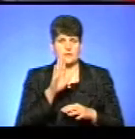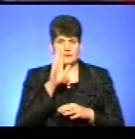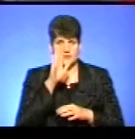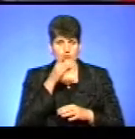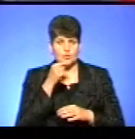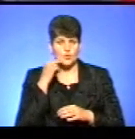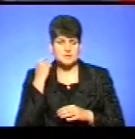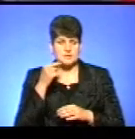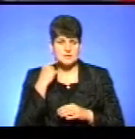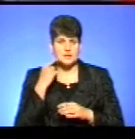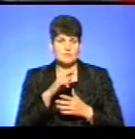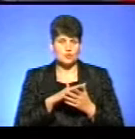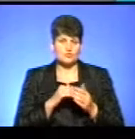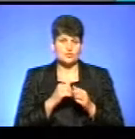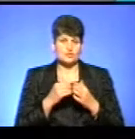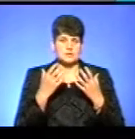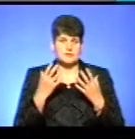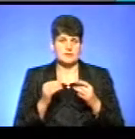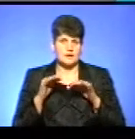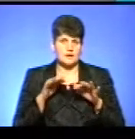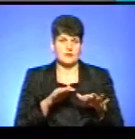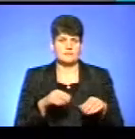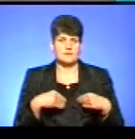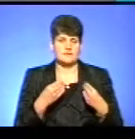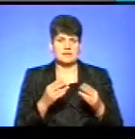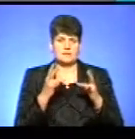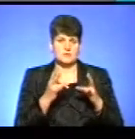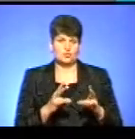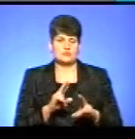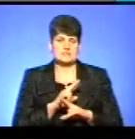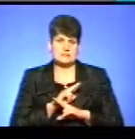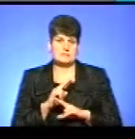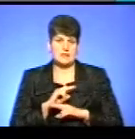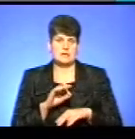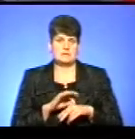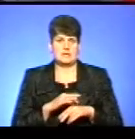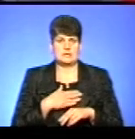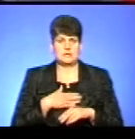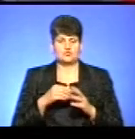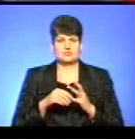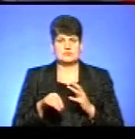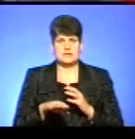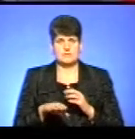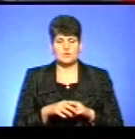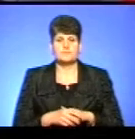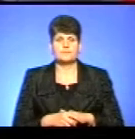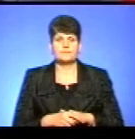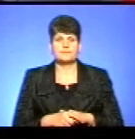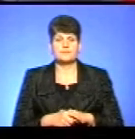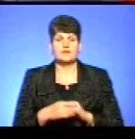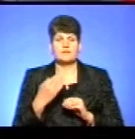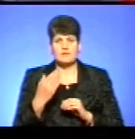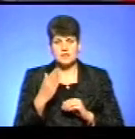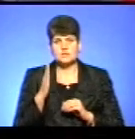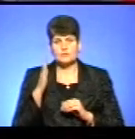і продовжує щодня нести біду і смерть, і біль на нашу землю. Особисто ваші прогнози